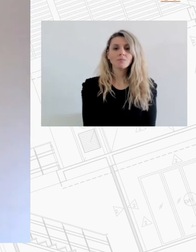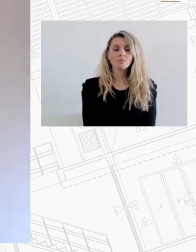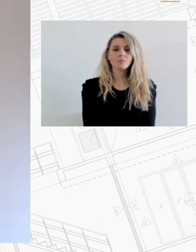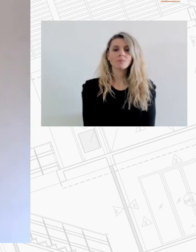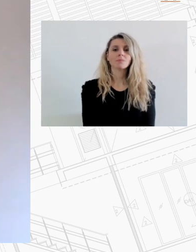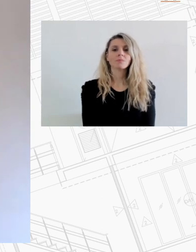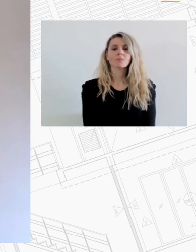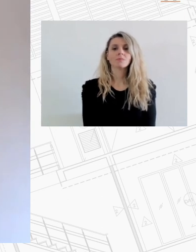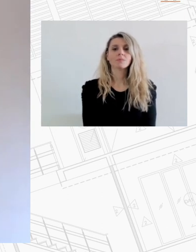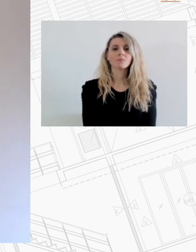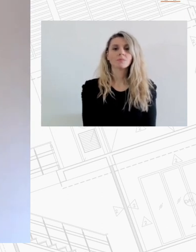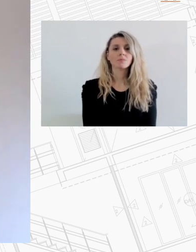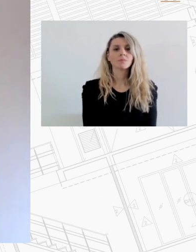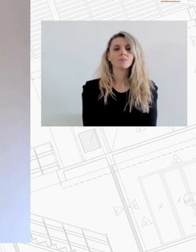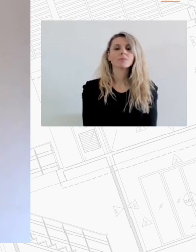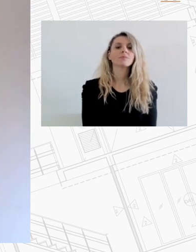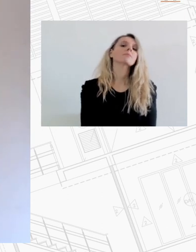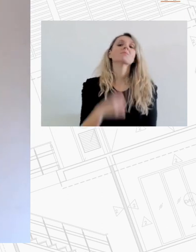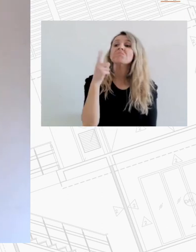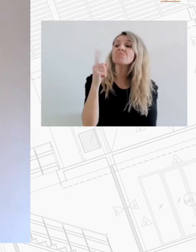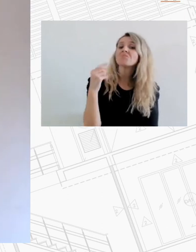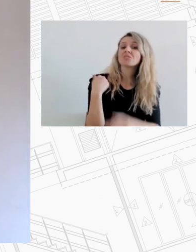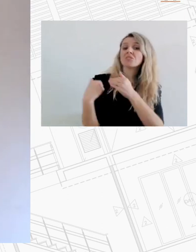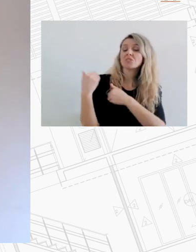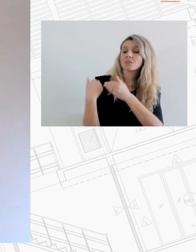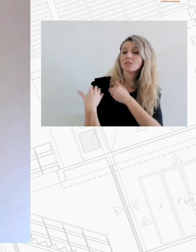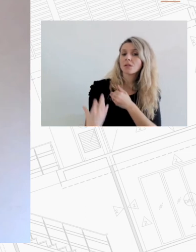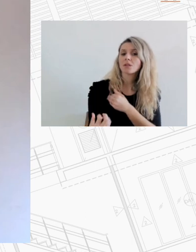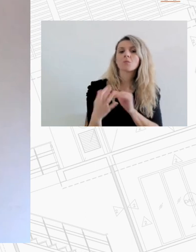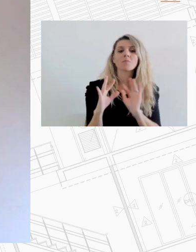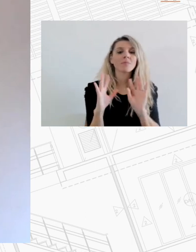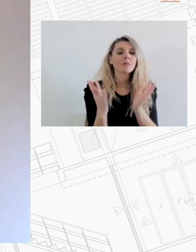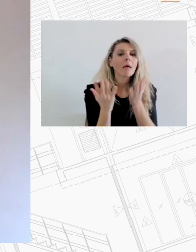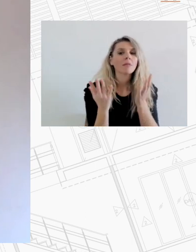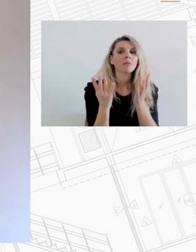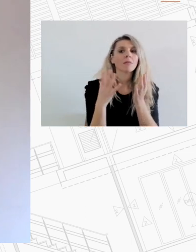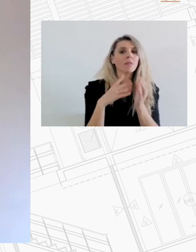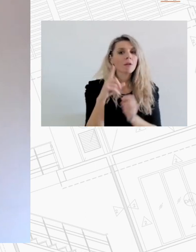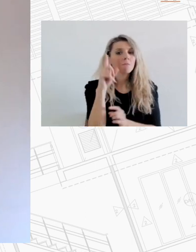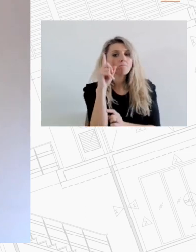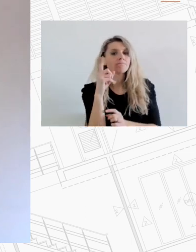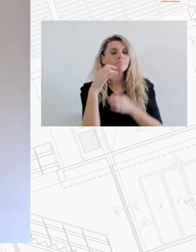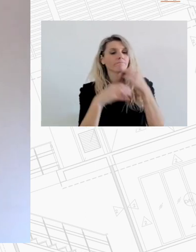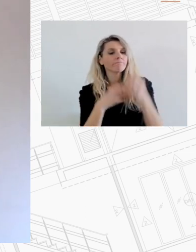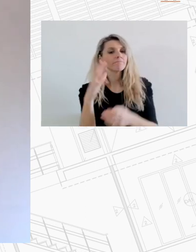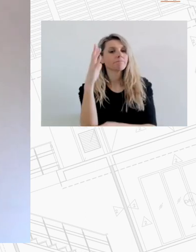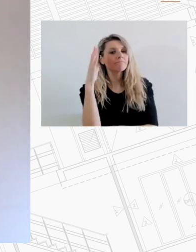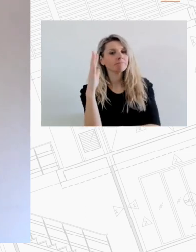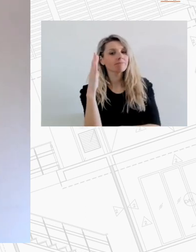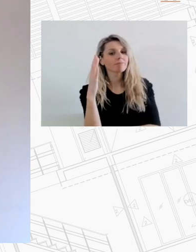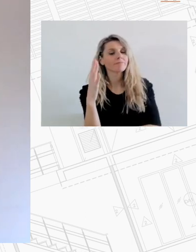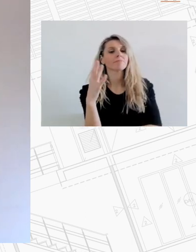Δεν ξέρω αν υπάρχει άλλη ερώτηση δεν βλέπω κάποια γραπτή κάποια σημείωση από κάποιον από τους συγκριτές από τους